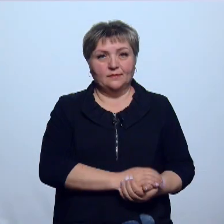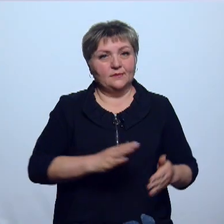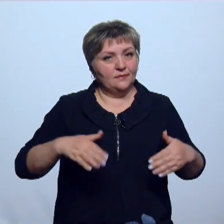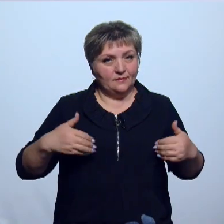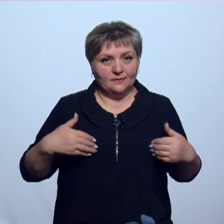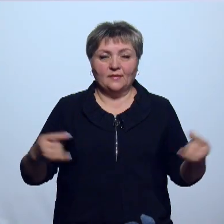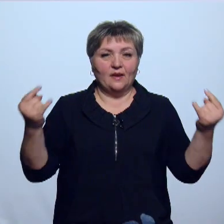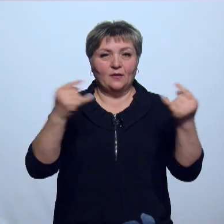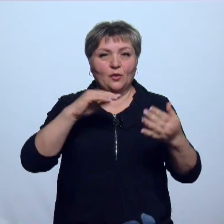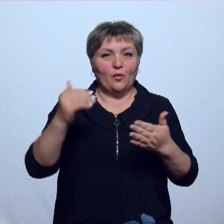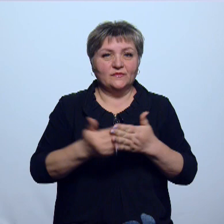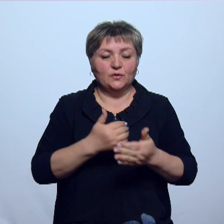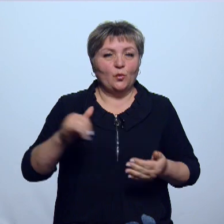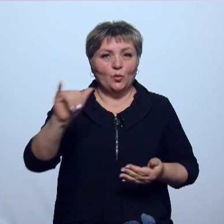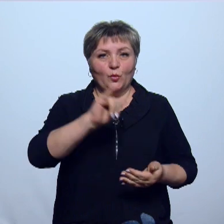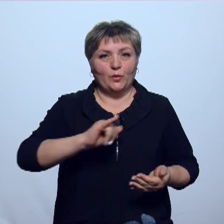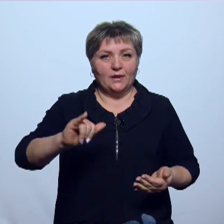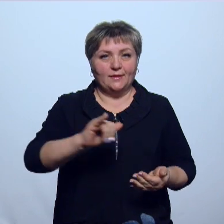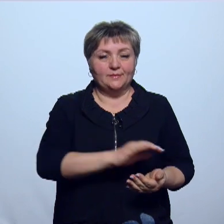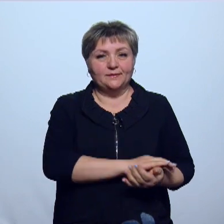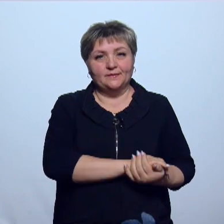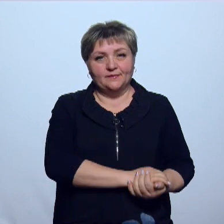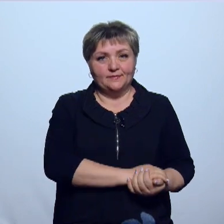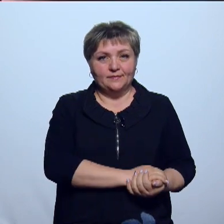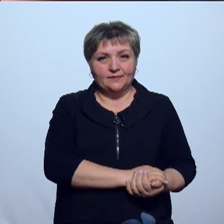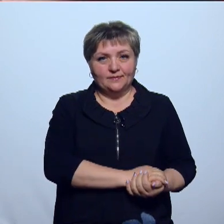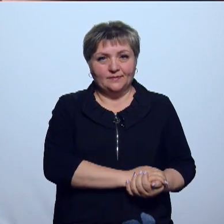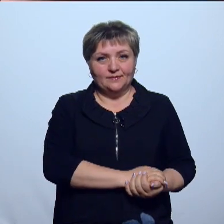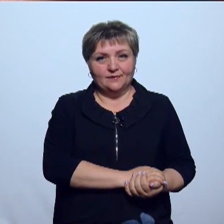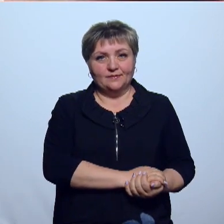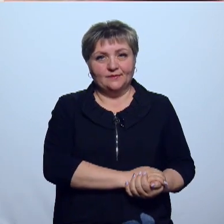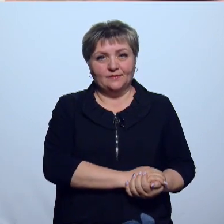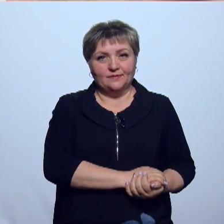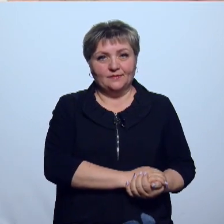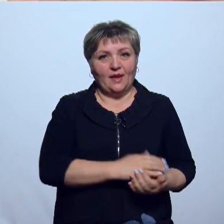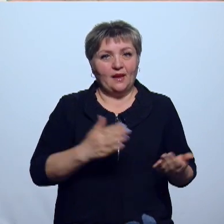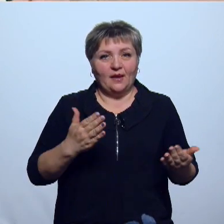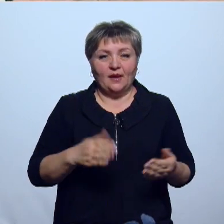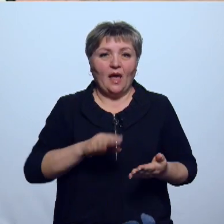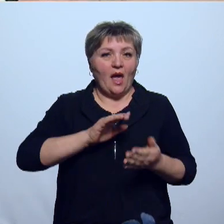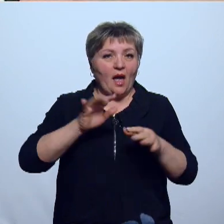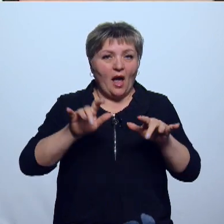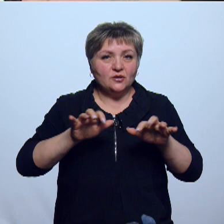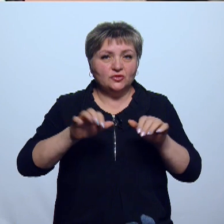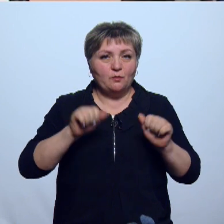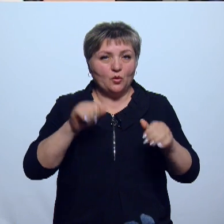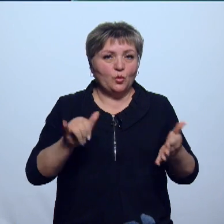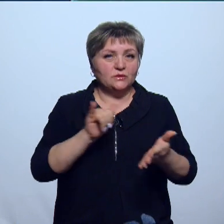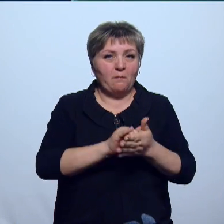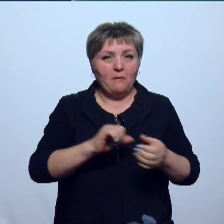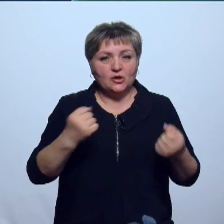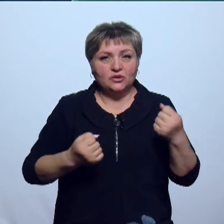Здравствуйте! В эфире новости Удмуртия и студии Марина Баль. Смотрите выпуски. Какие гаджеты можно установить в машины